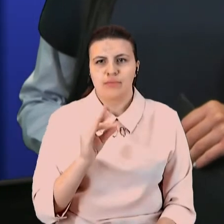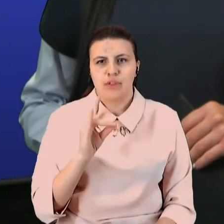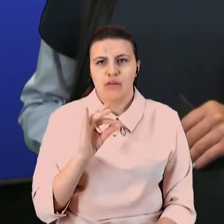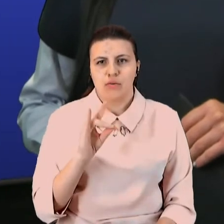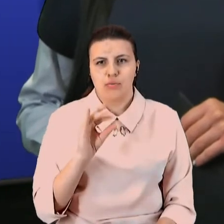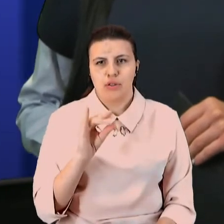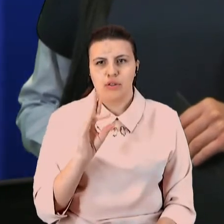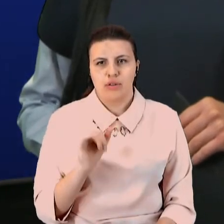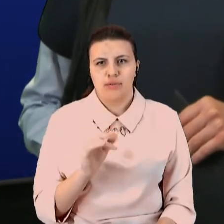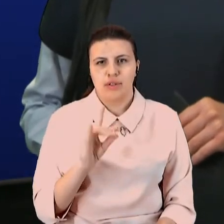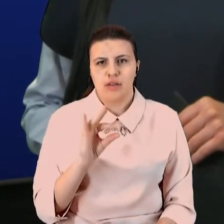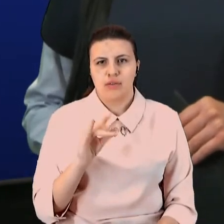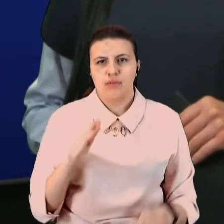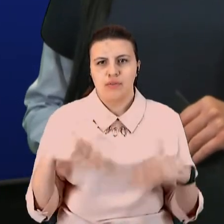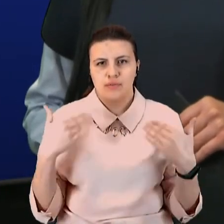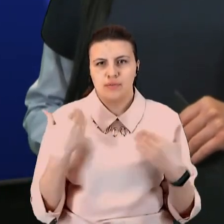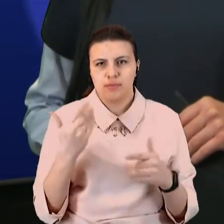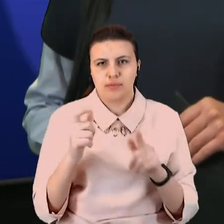Діано, вітаю, тобі слава.